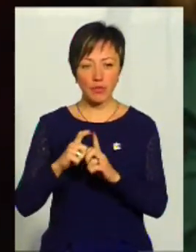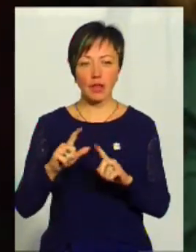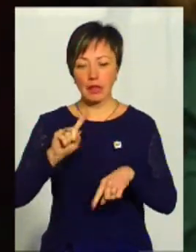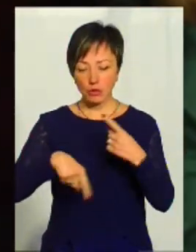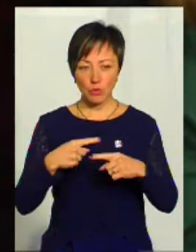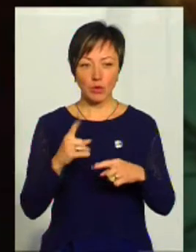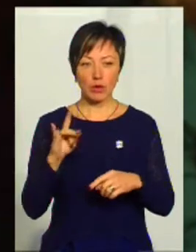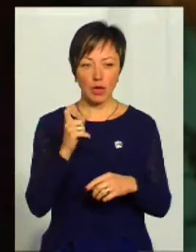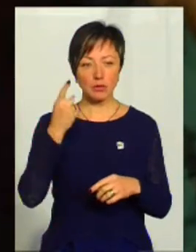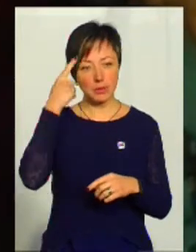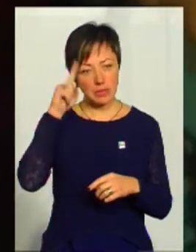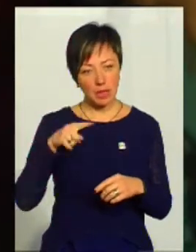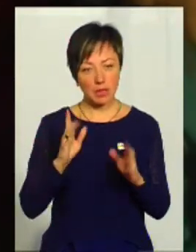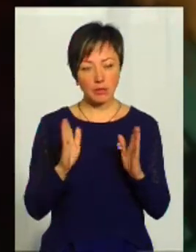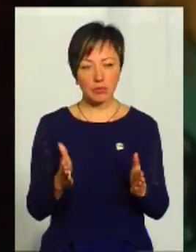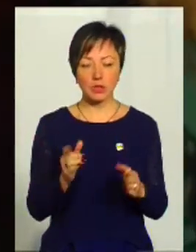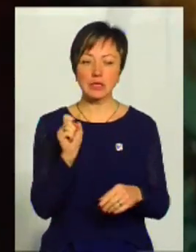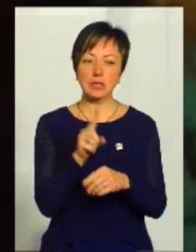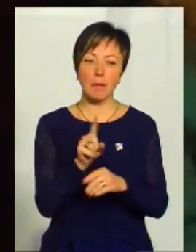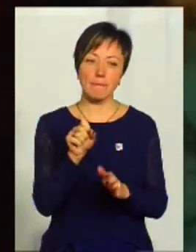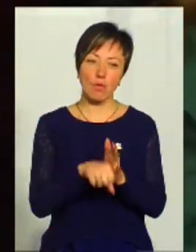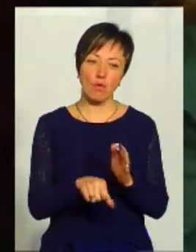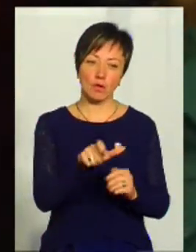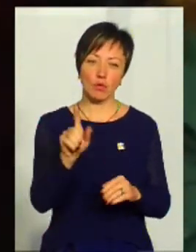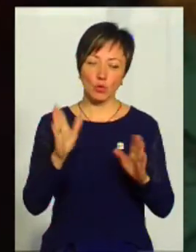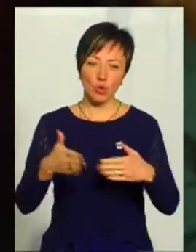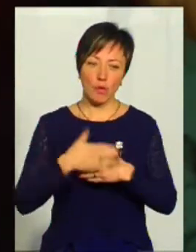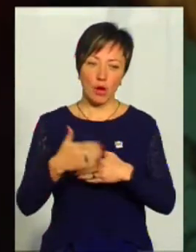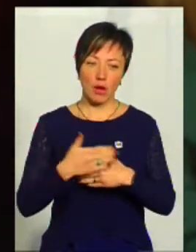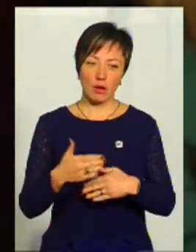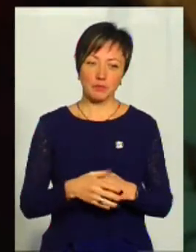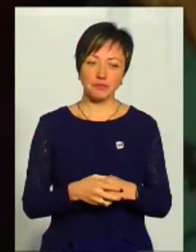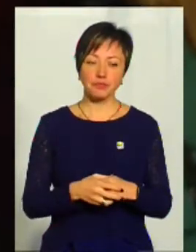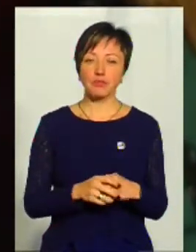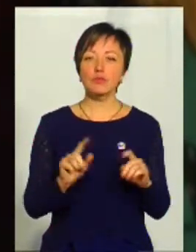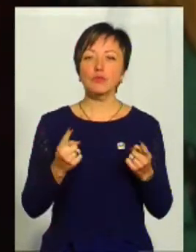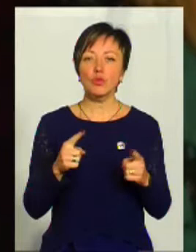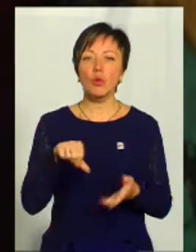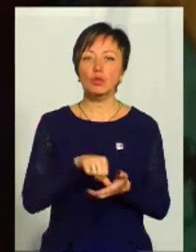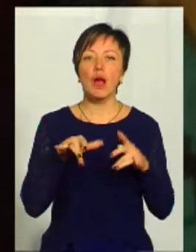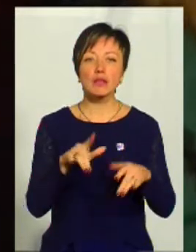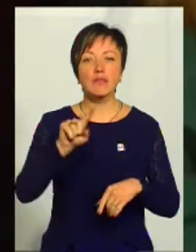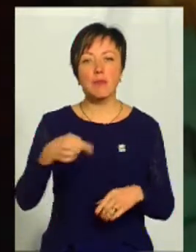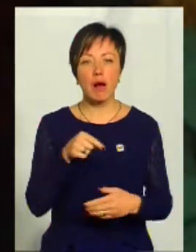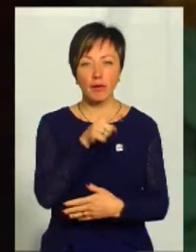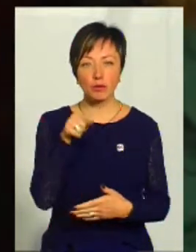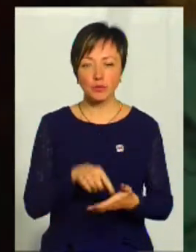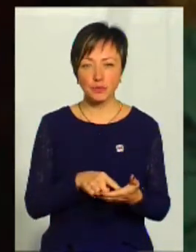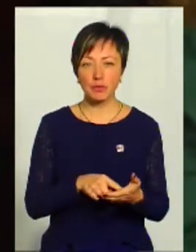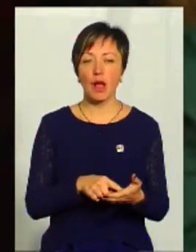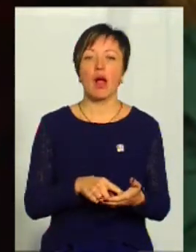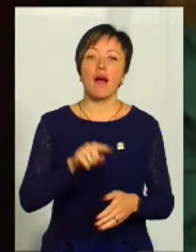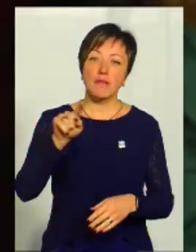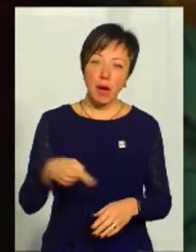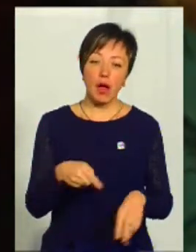податимемо відповіді, і вони будуть покарані. А чого учасник акції вимагають? Вимагають